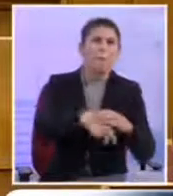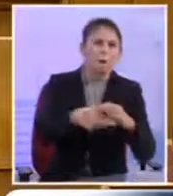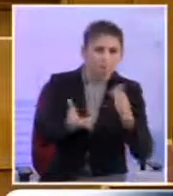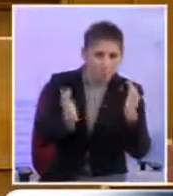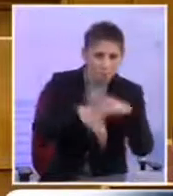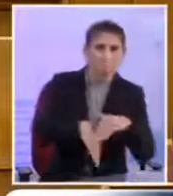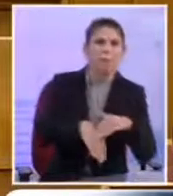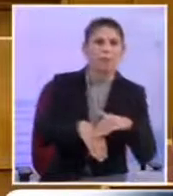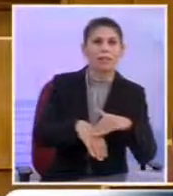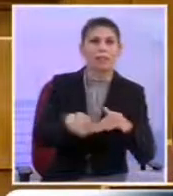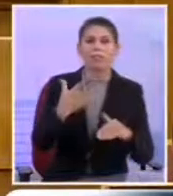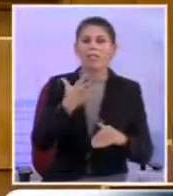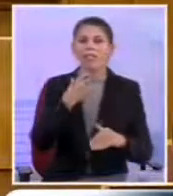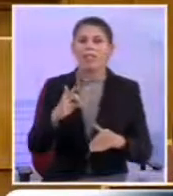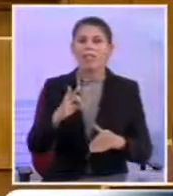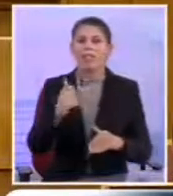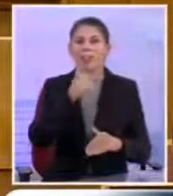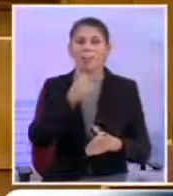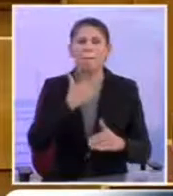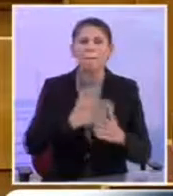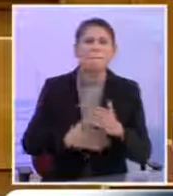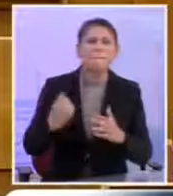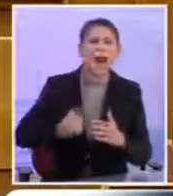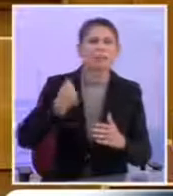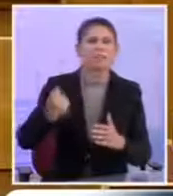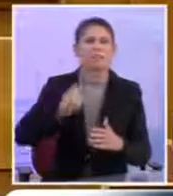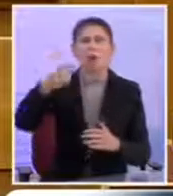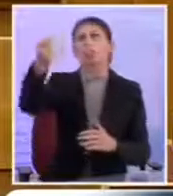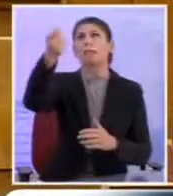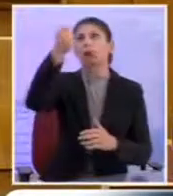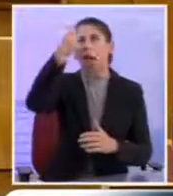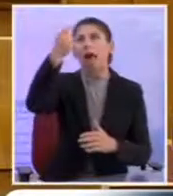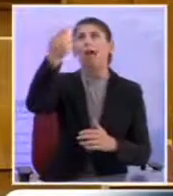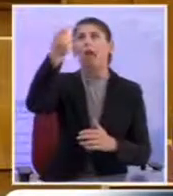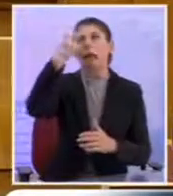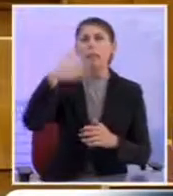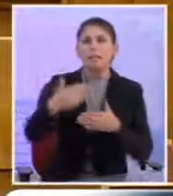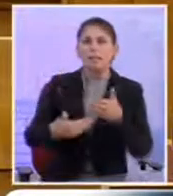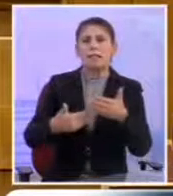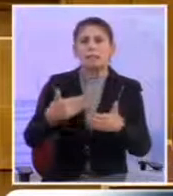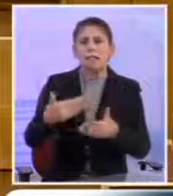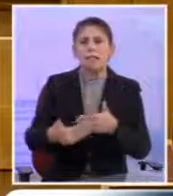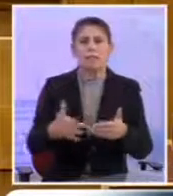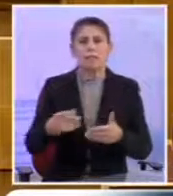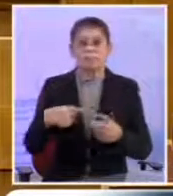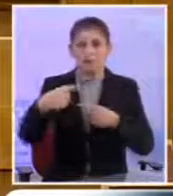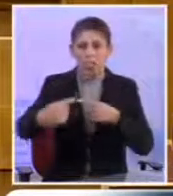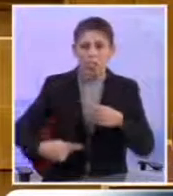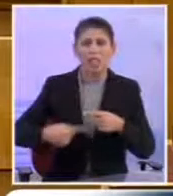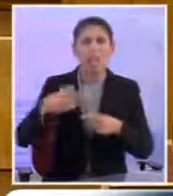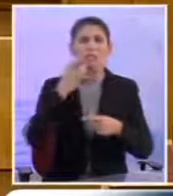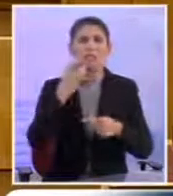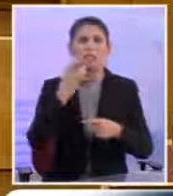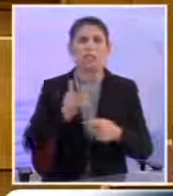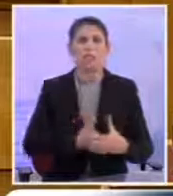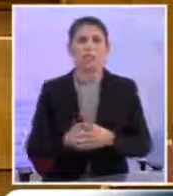Με ολίγων μηνών παρατάσεις Με σκληρές αξιολογήσεις και συχνές Με έναν κύκλο σκληρής λιτότητας Δηλαδή